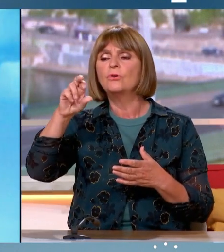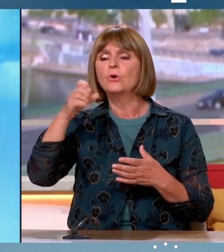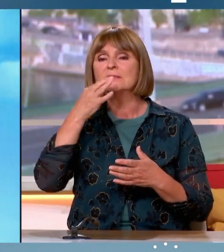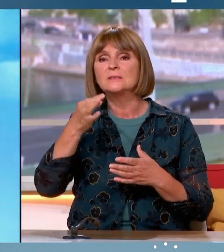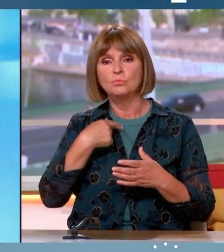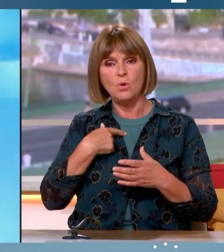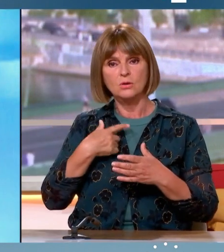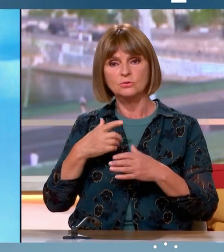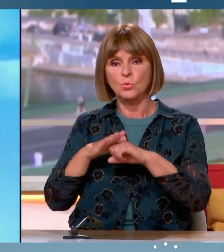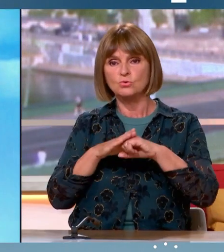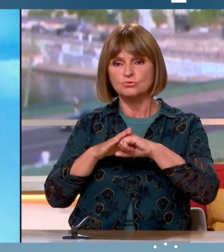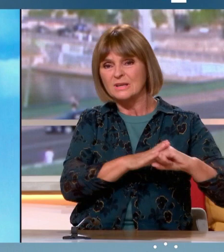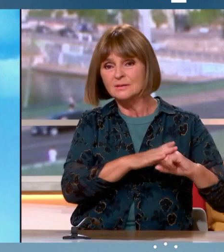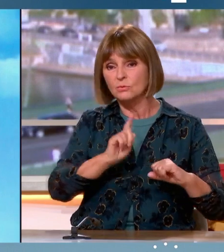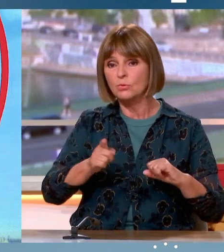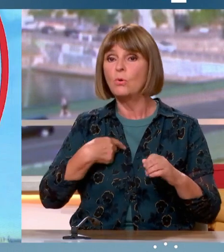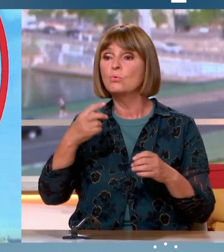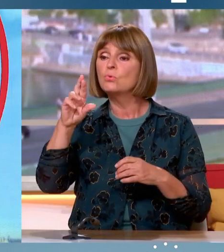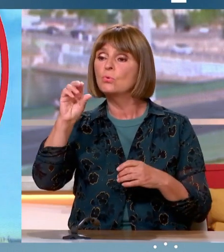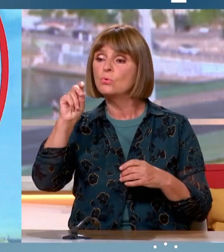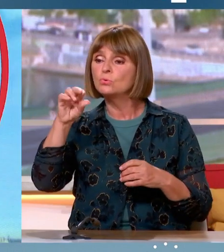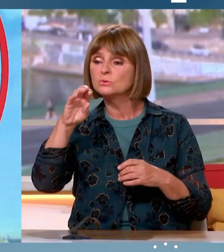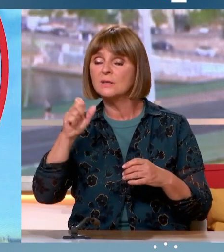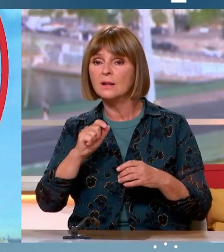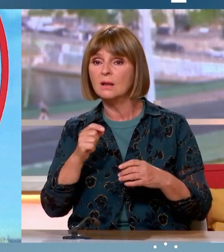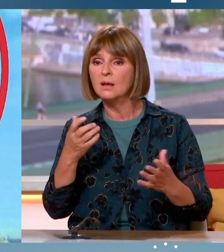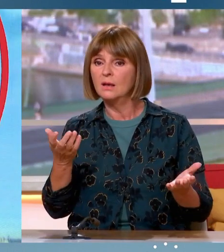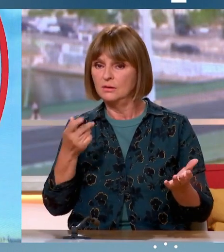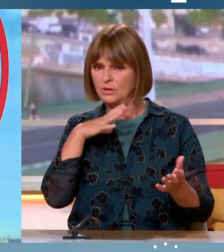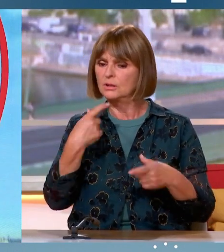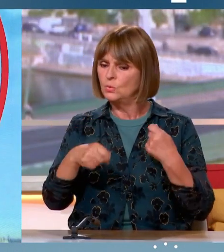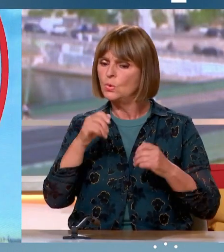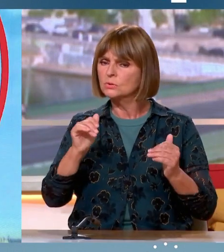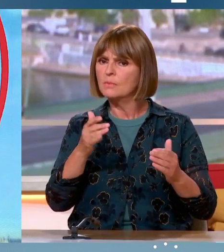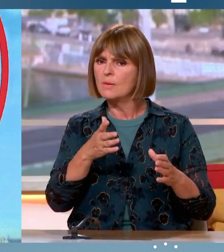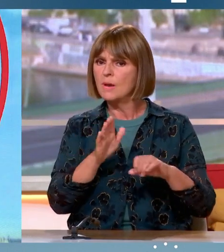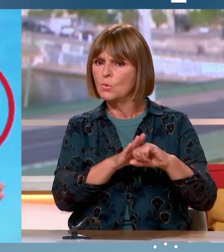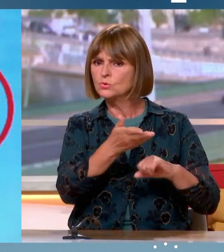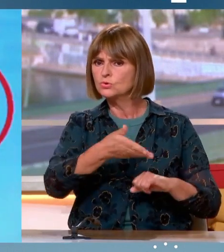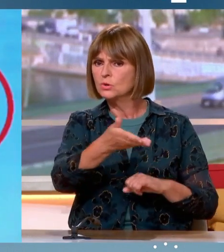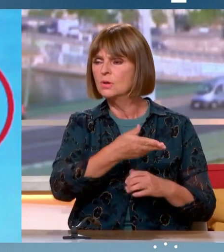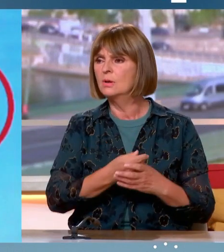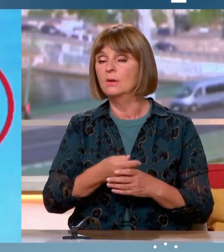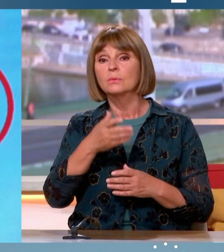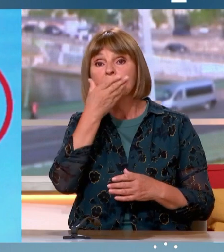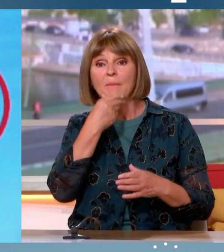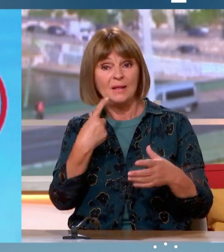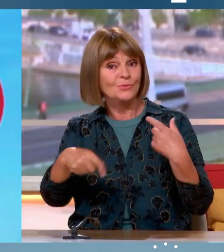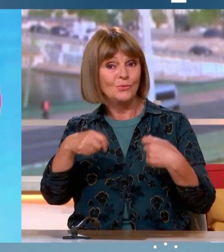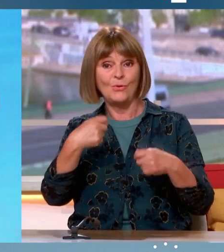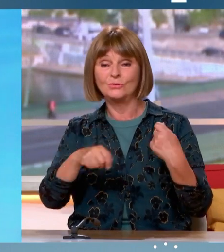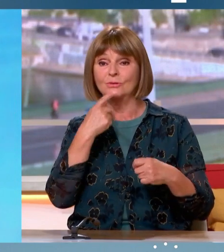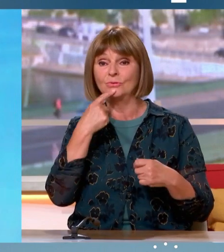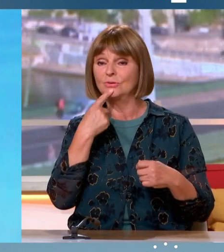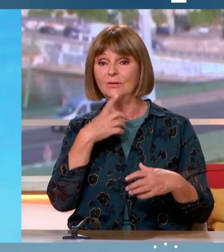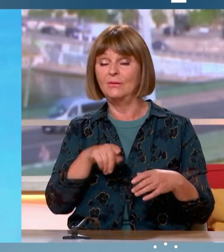gauche, vous l'entendez ? » ou Fabien Roussel, est-ce que vous notez quand même qu'il a des nuances dans ce camp ? Bien sûr, il y a tellement belles nuances qu'on est sur une alliance de